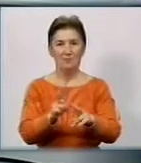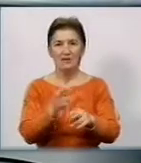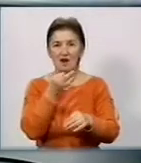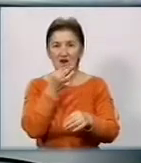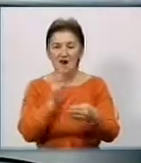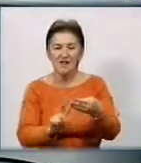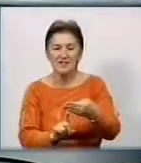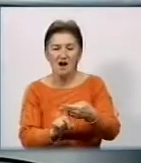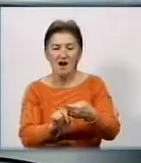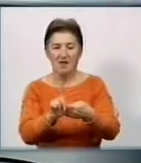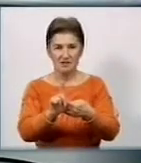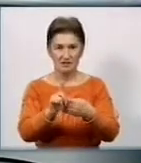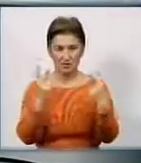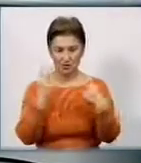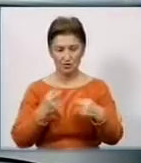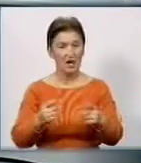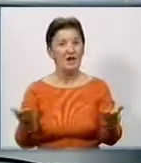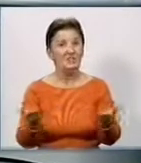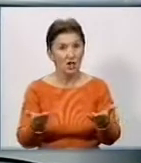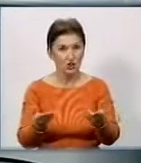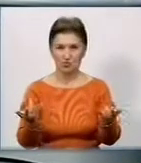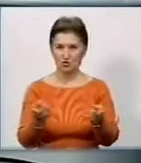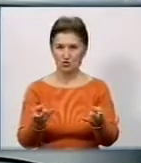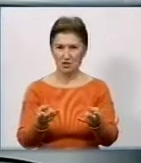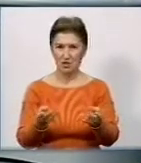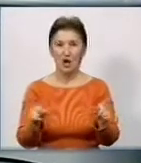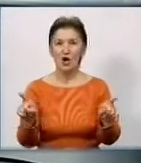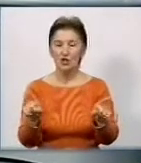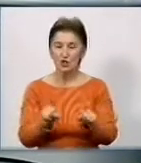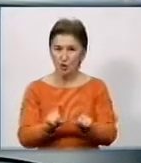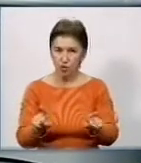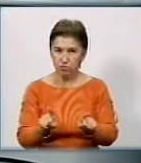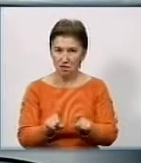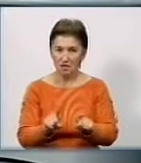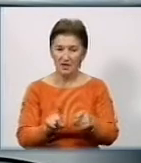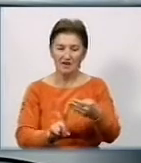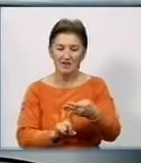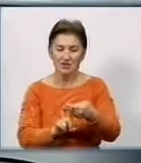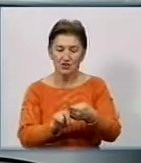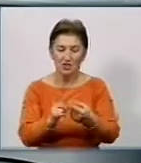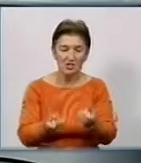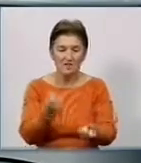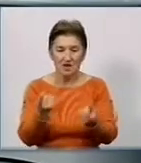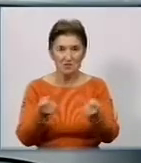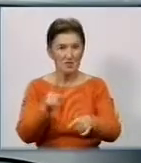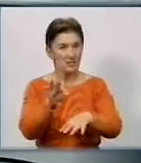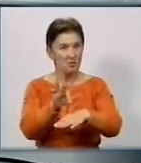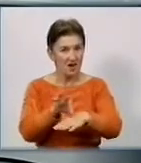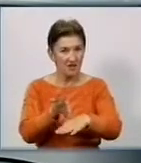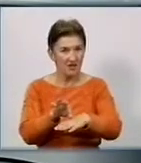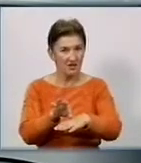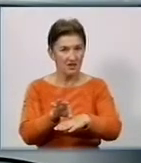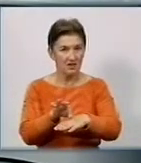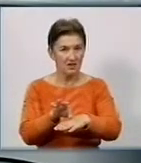діагностіки. А зачем нам нужна рання діагностіка? Рання діагностіка нам нужна для того, щоб на ранніх стадіях виявляти те заболевания, которими,